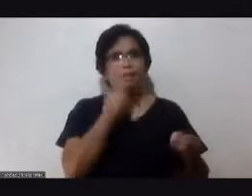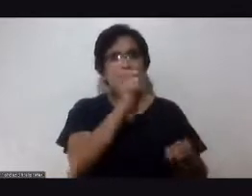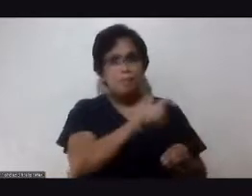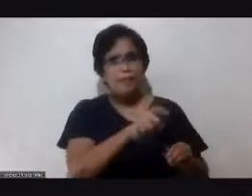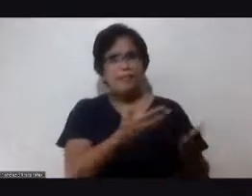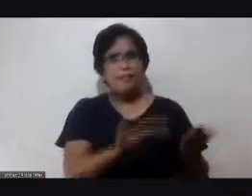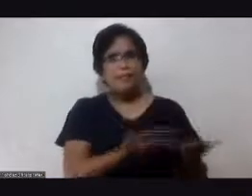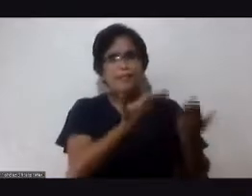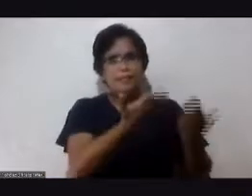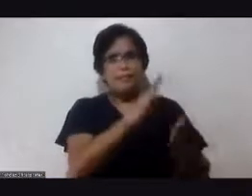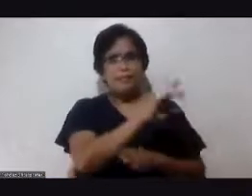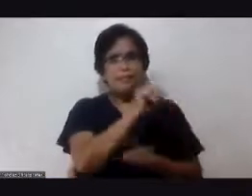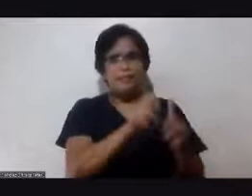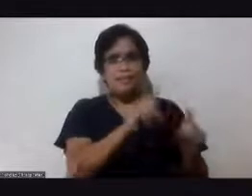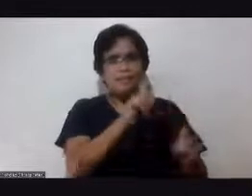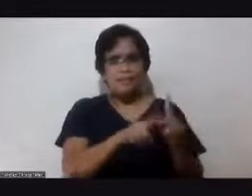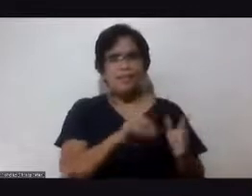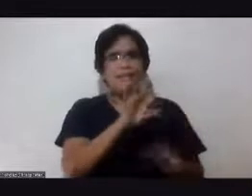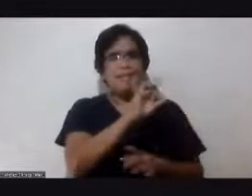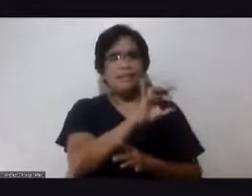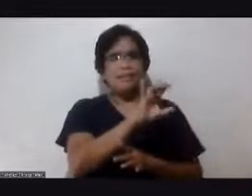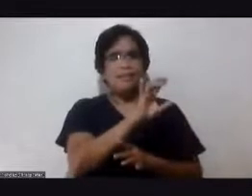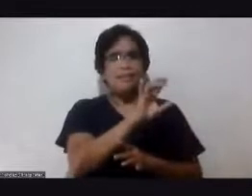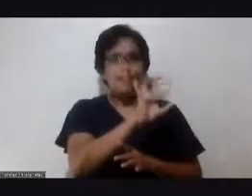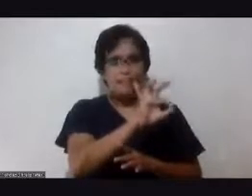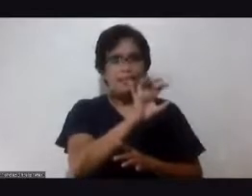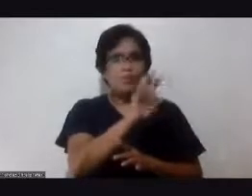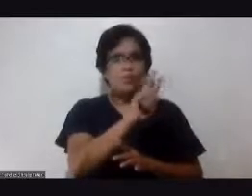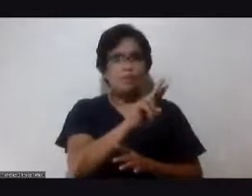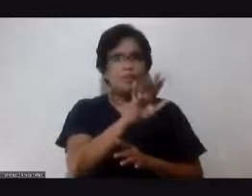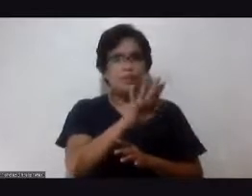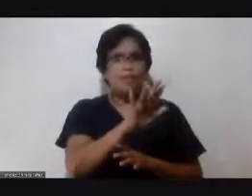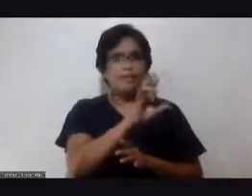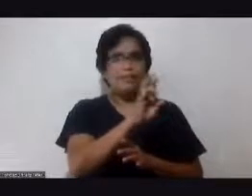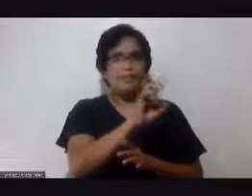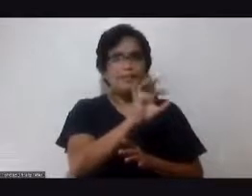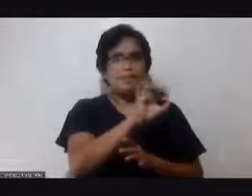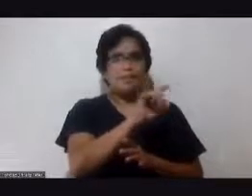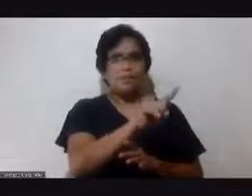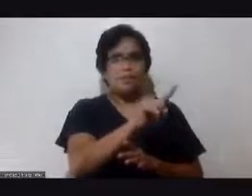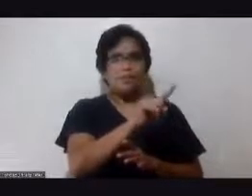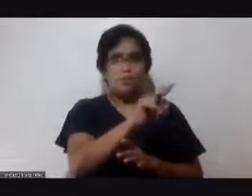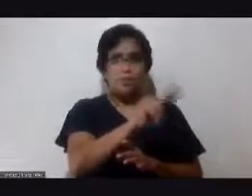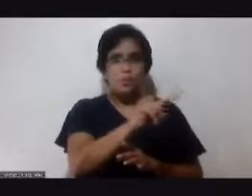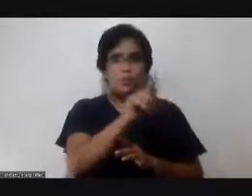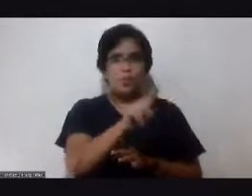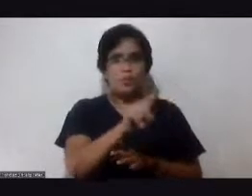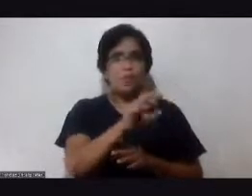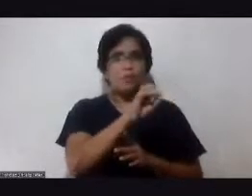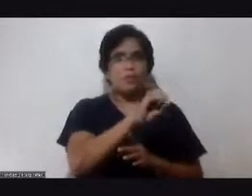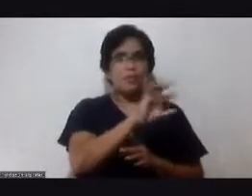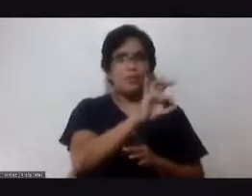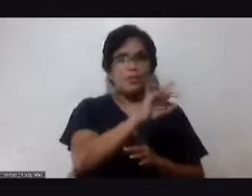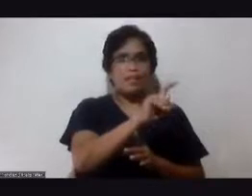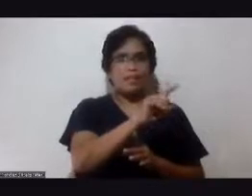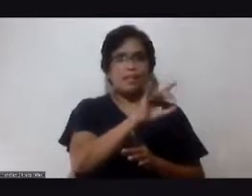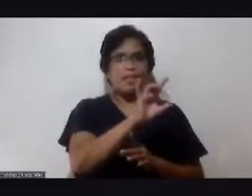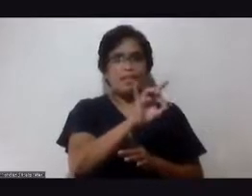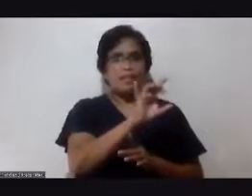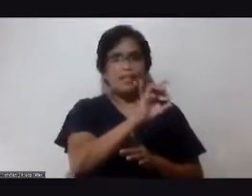itawag nyo lang po 8925 7931 hanggang 39 o i-text nyo po sa 0918 837